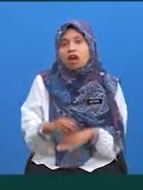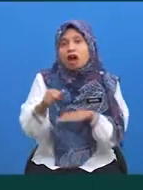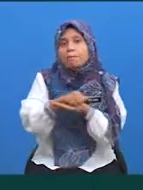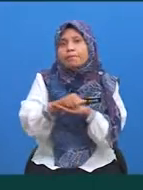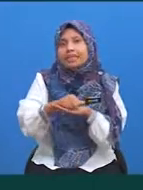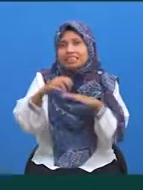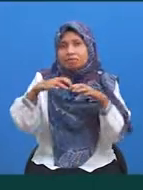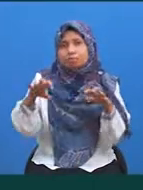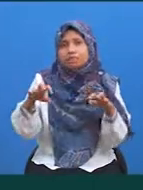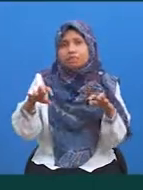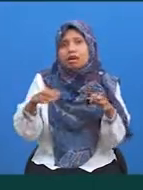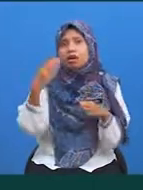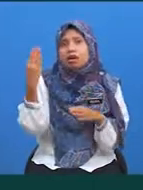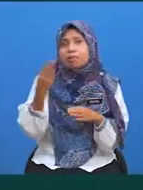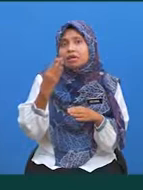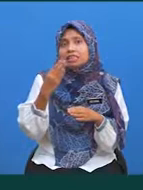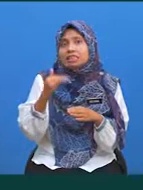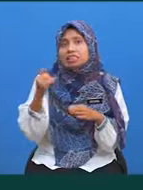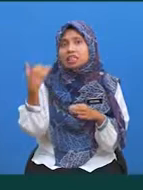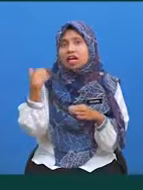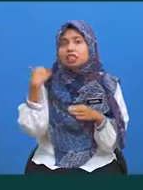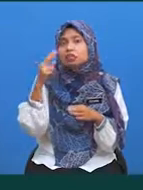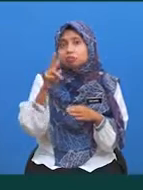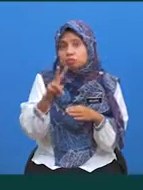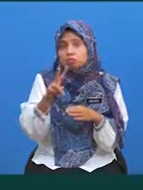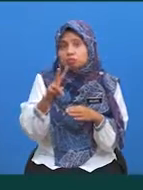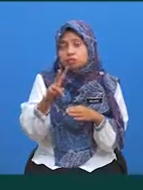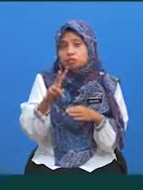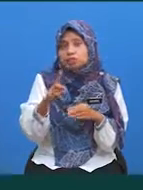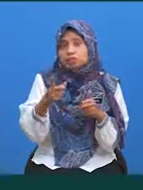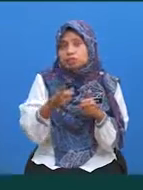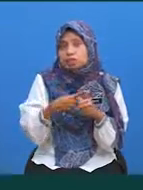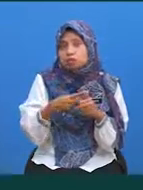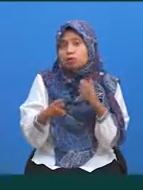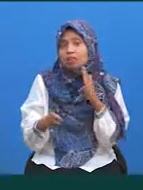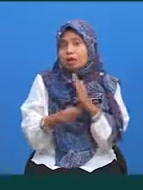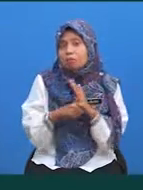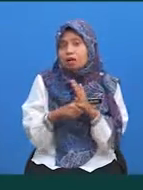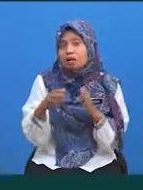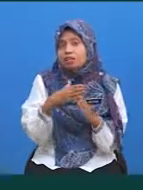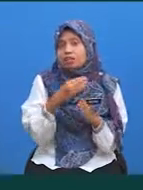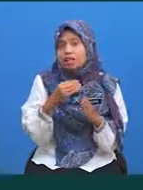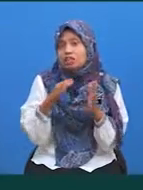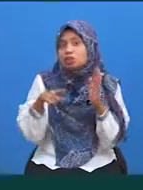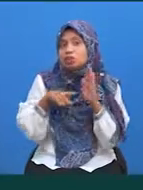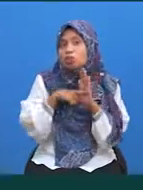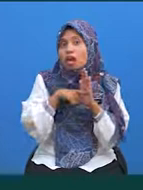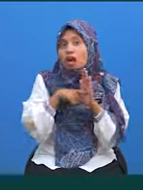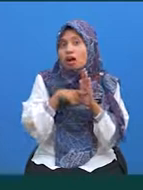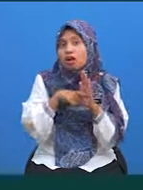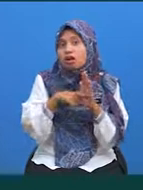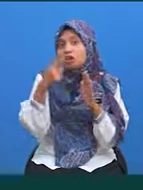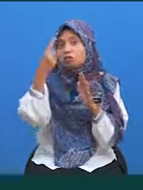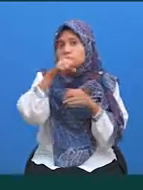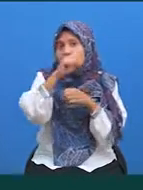Pecah biasanya ada dua Iaitu tambah dan tolak Bagi